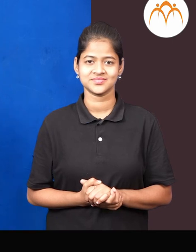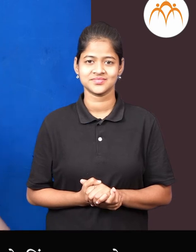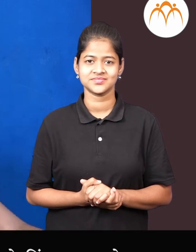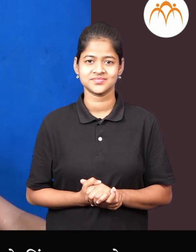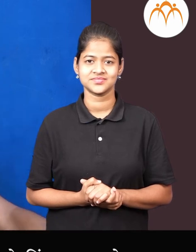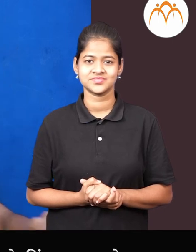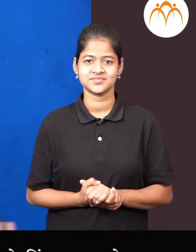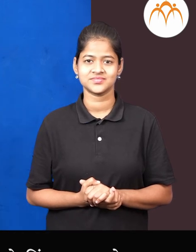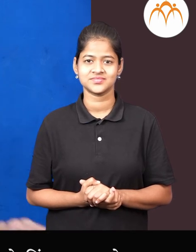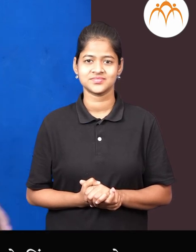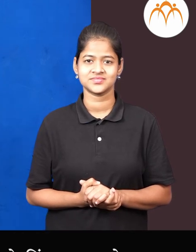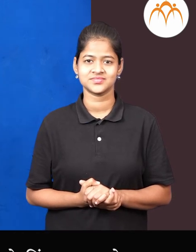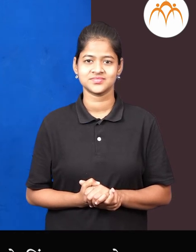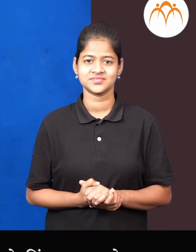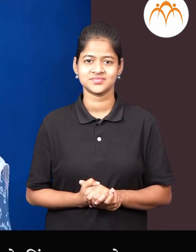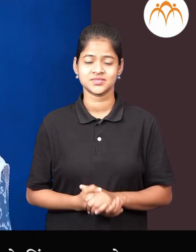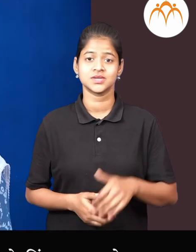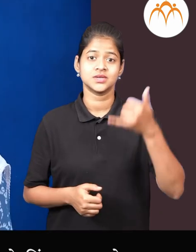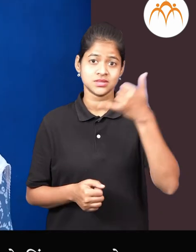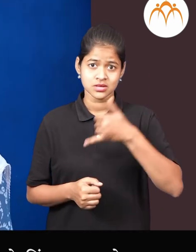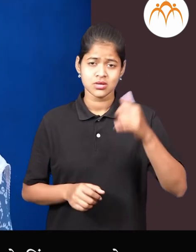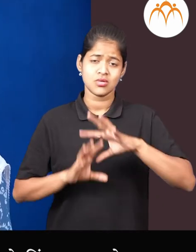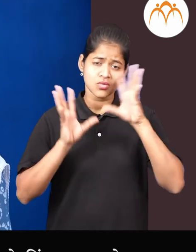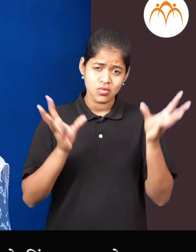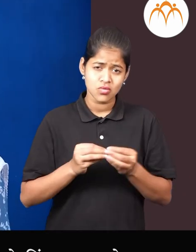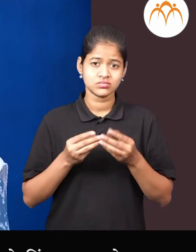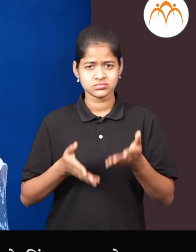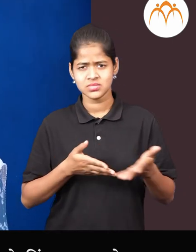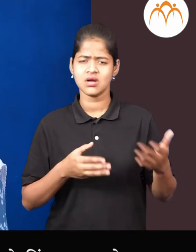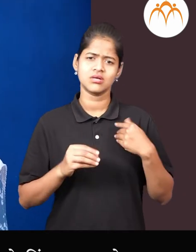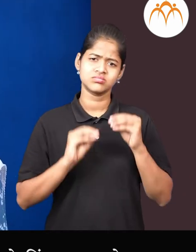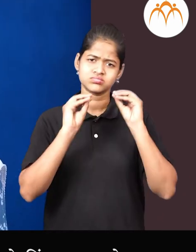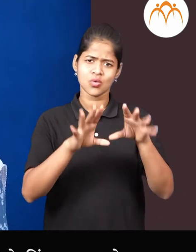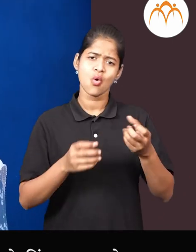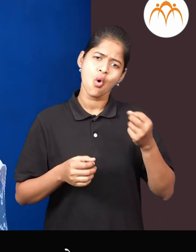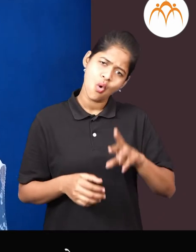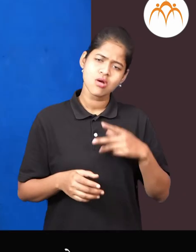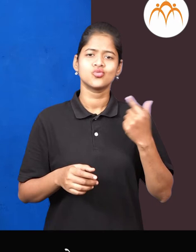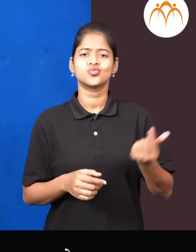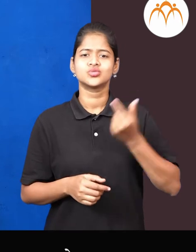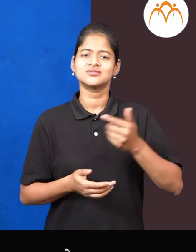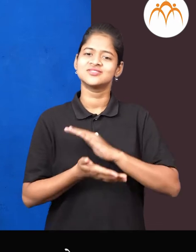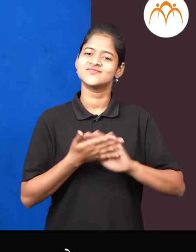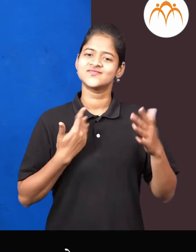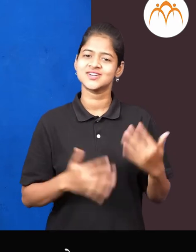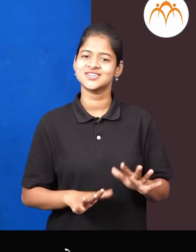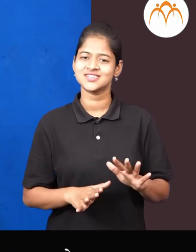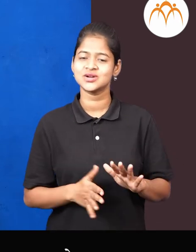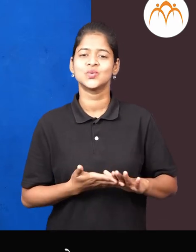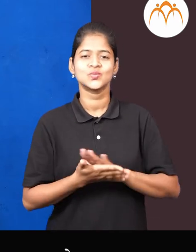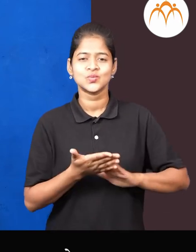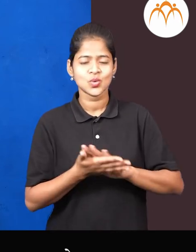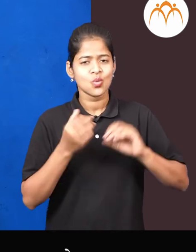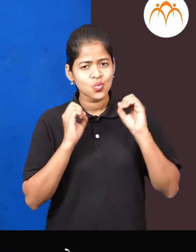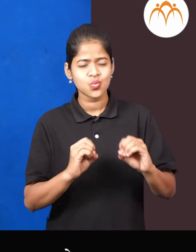आनी ददादा जे काया है ते सरवो दिले कियुँआ वापरले तोर काही नाही उर्ते